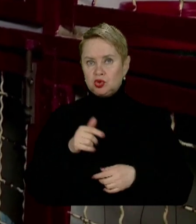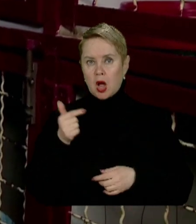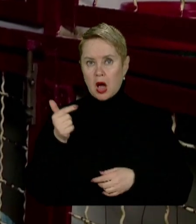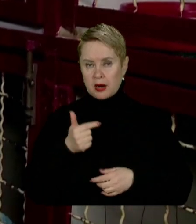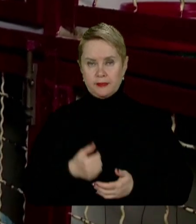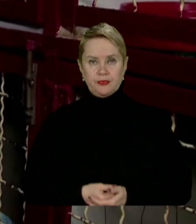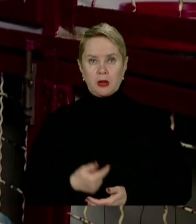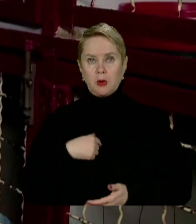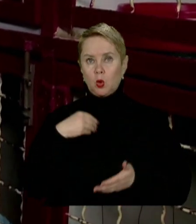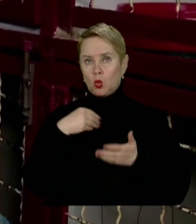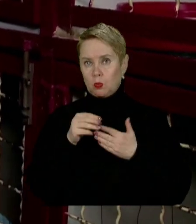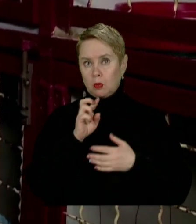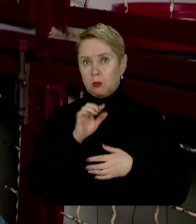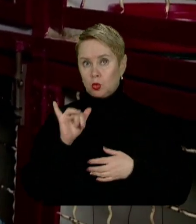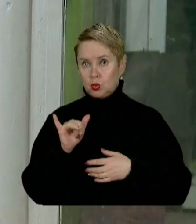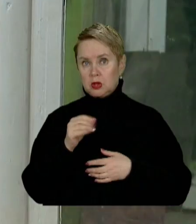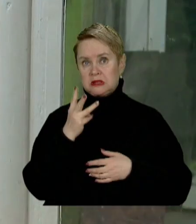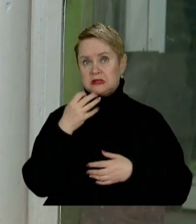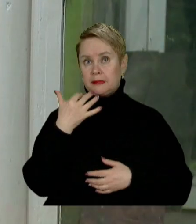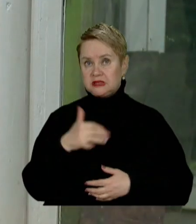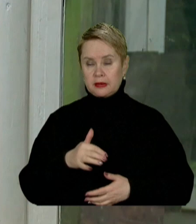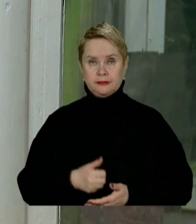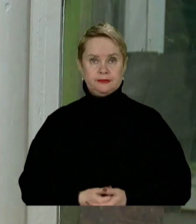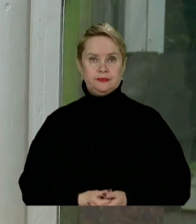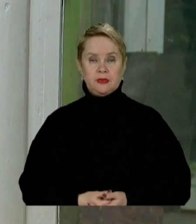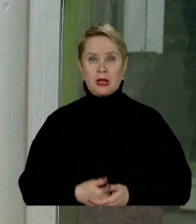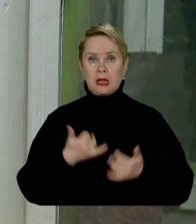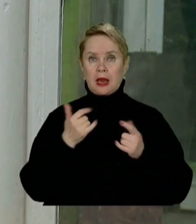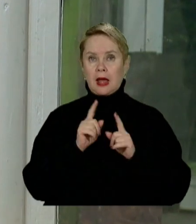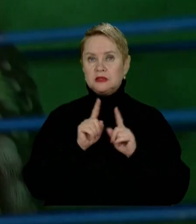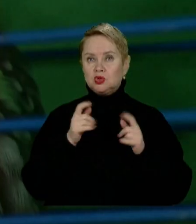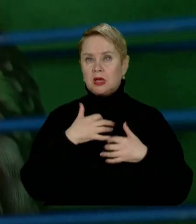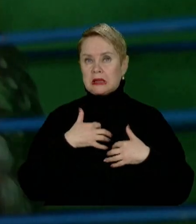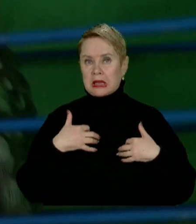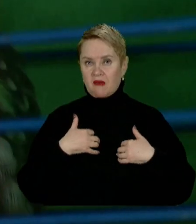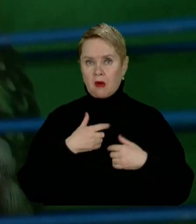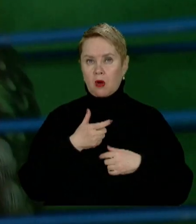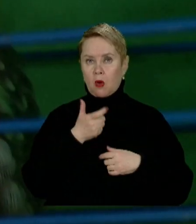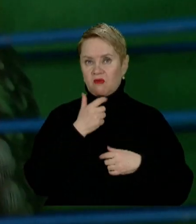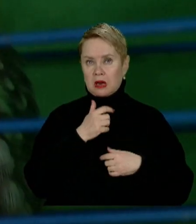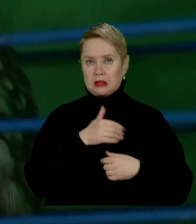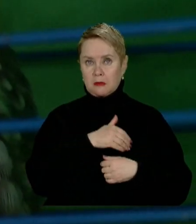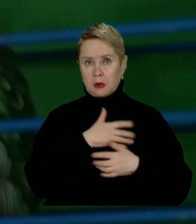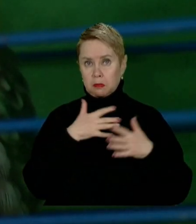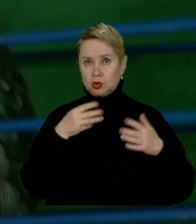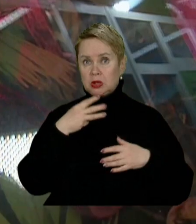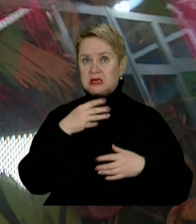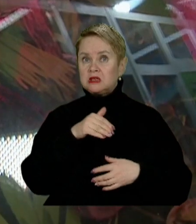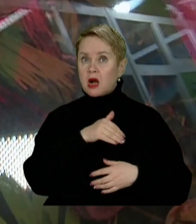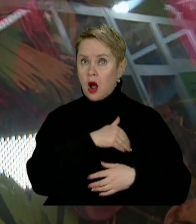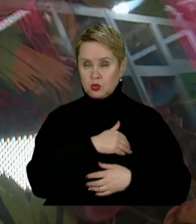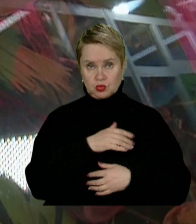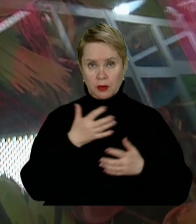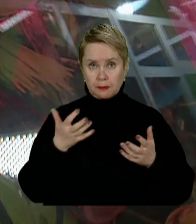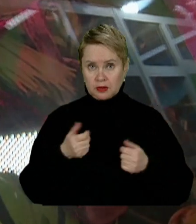гривень, а ми купили бувшний за 350. А от для екзотичних тварин комфортна температура більше 30 градусів.